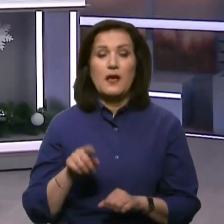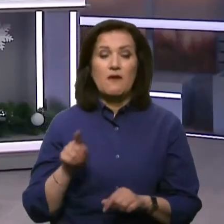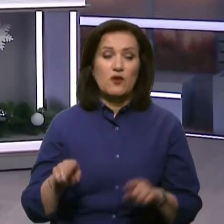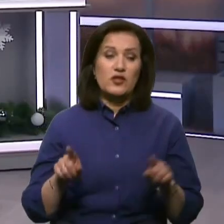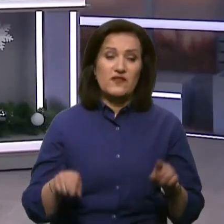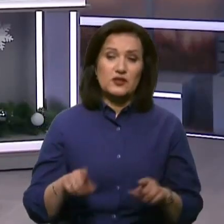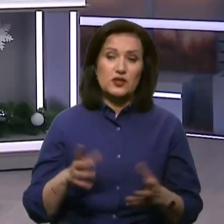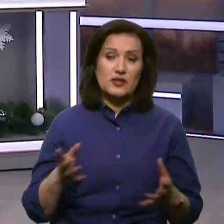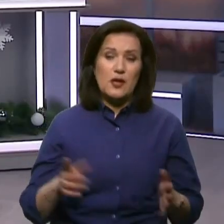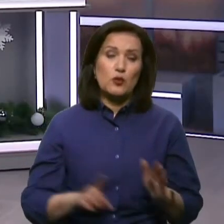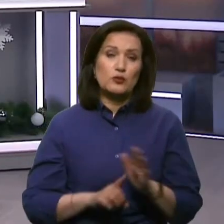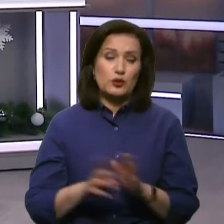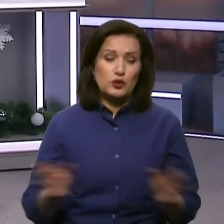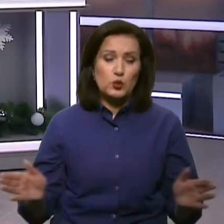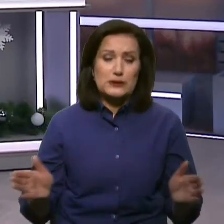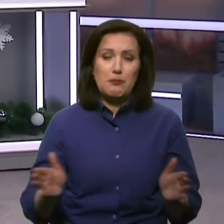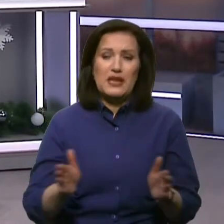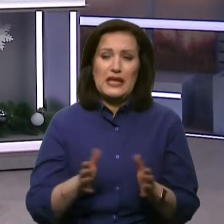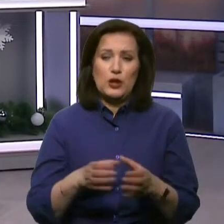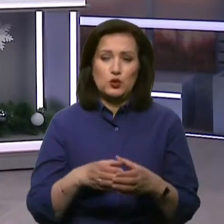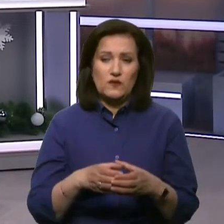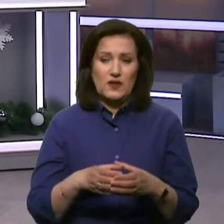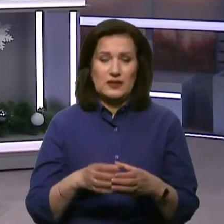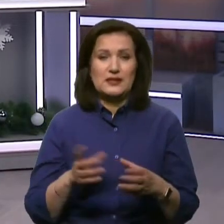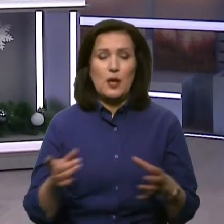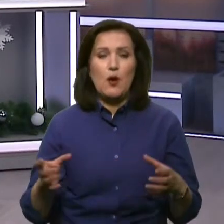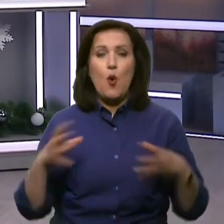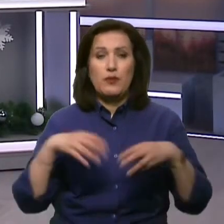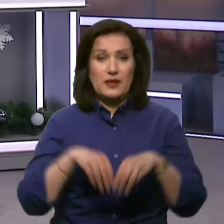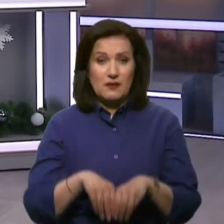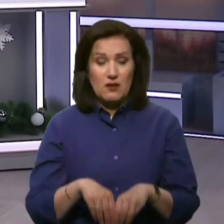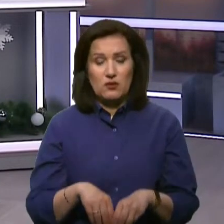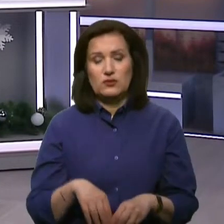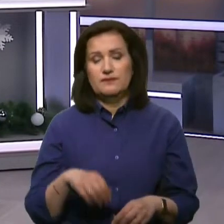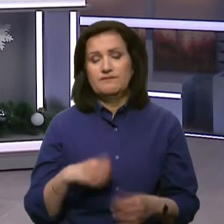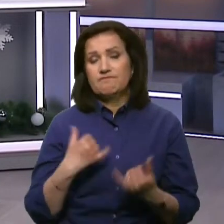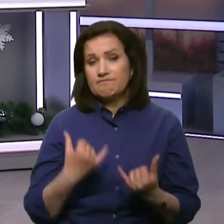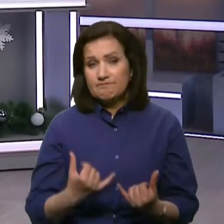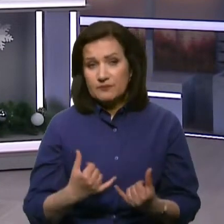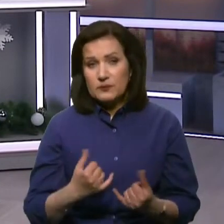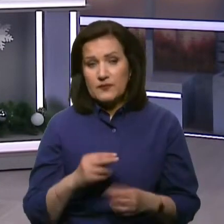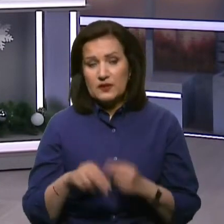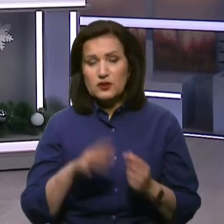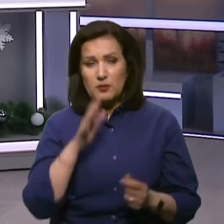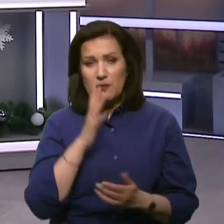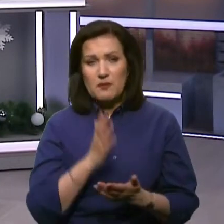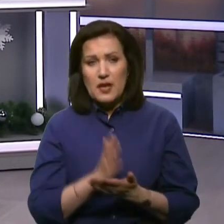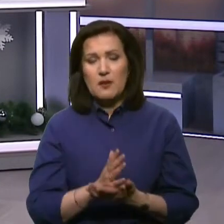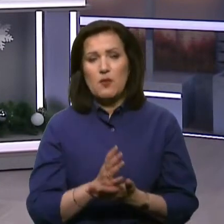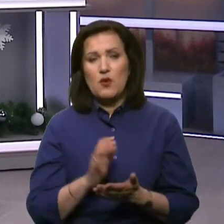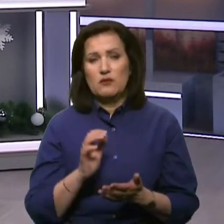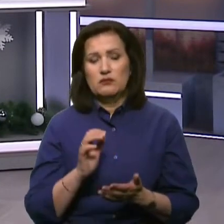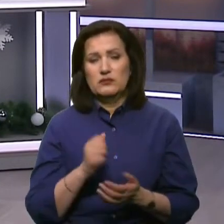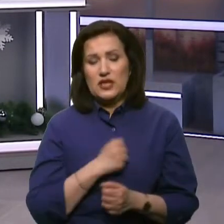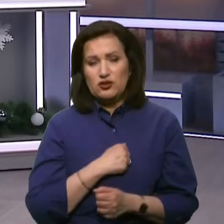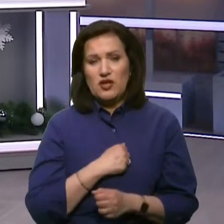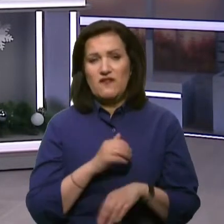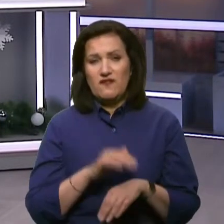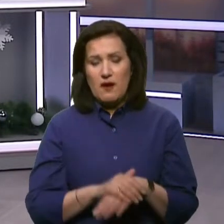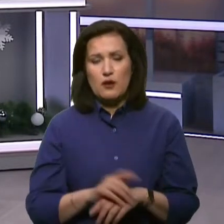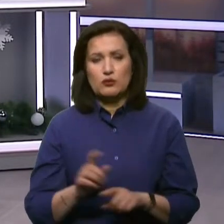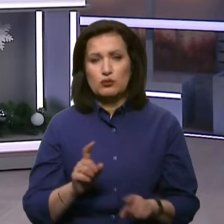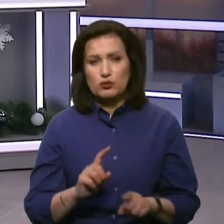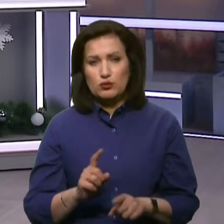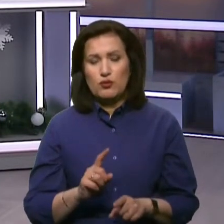вони врешті-решті якось почнуть зближуватися одна з одною і об'єднаються. Я маю сказати, що зараз, через п'ять років, ми маємо констатувати, на жаль, той факт,